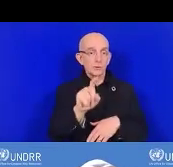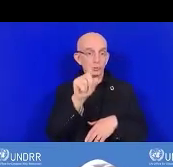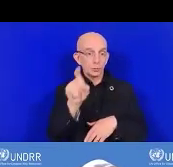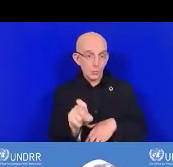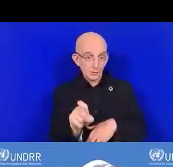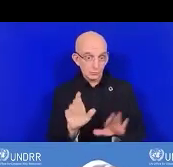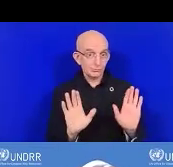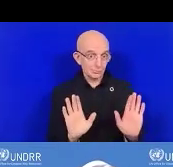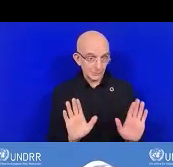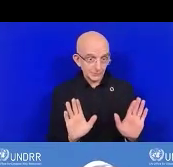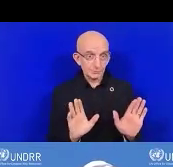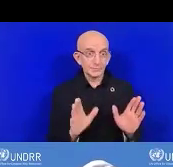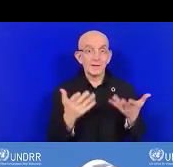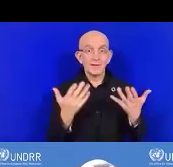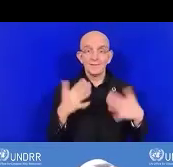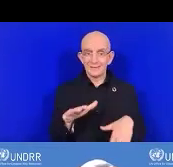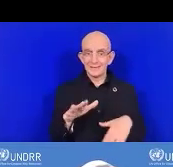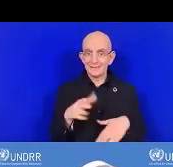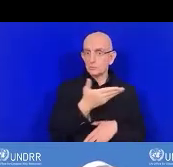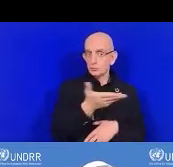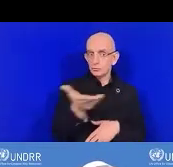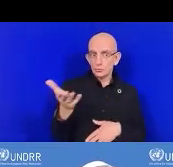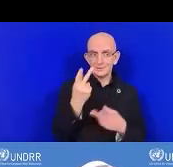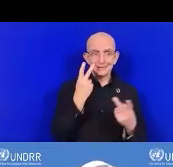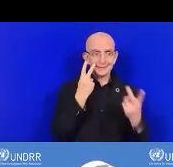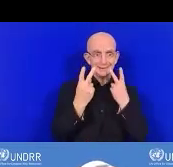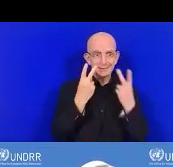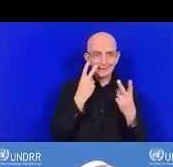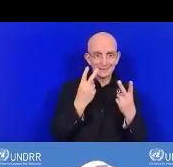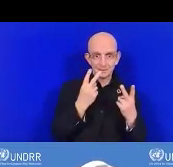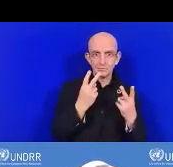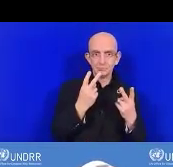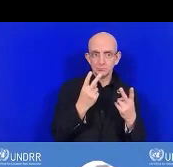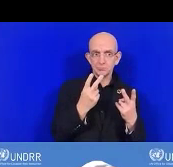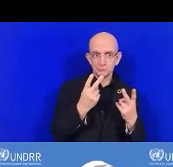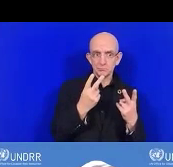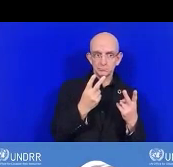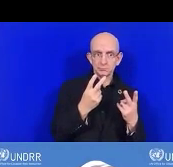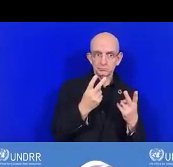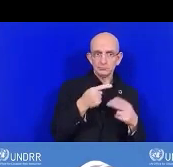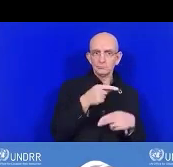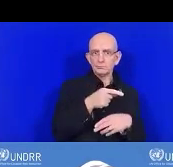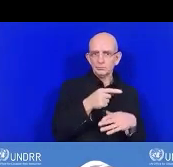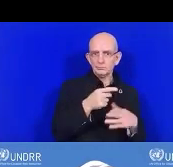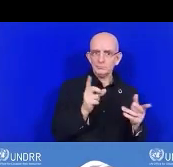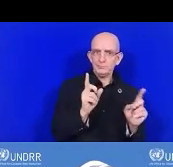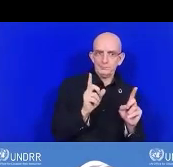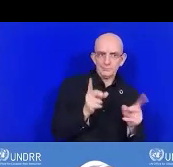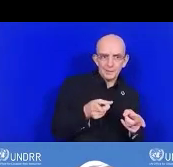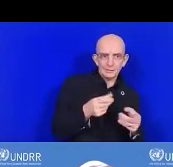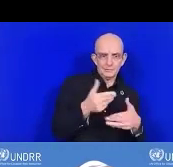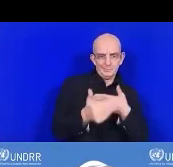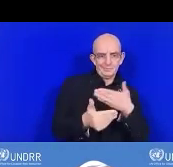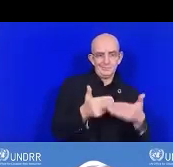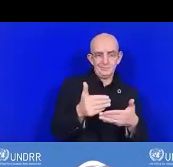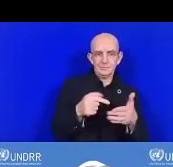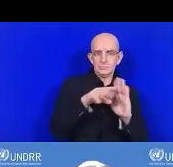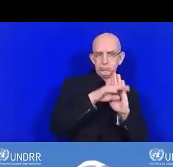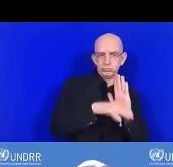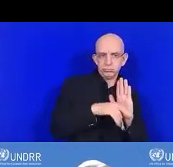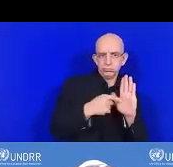sur l'essentiel 1. Maintenant, nous allons regarder un exemple sur l'essentiel 2. Ici,